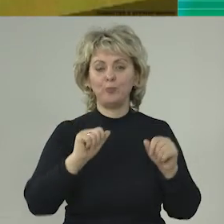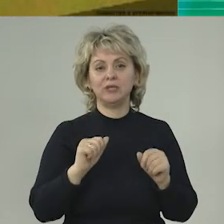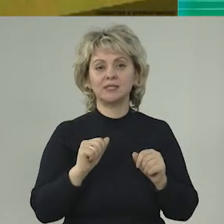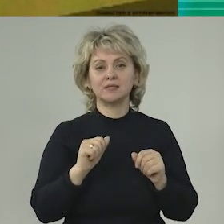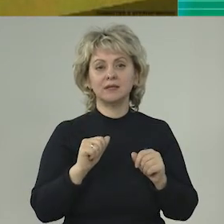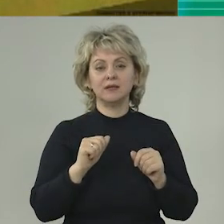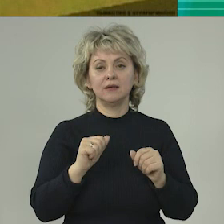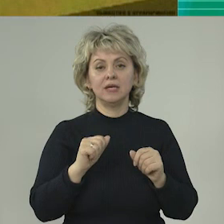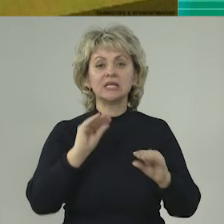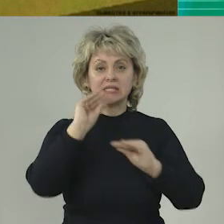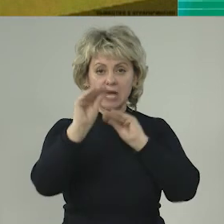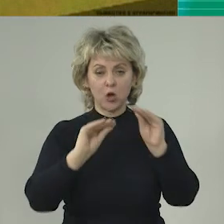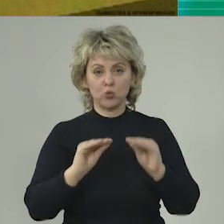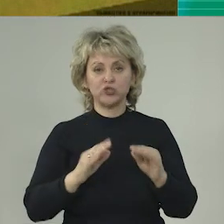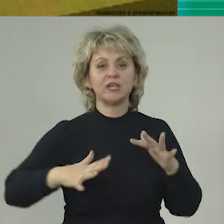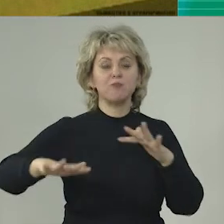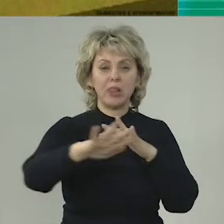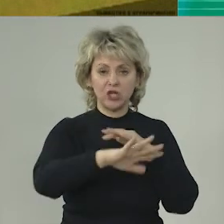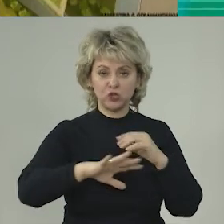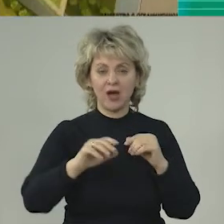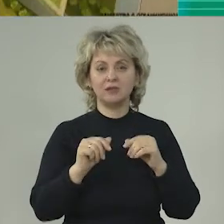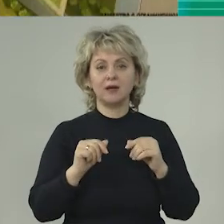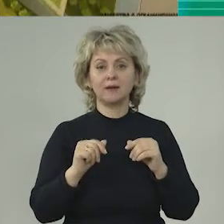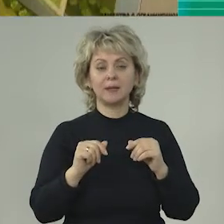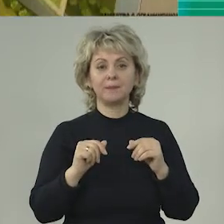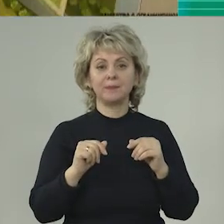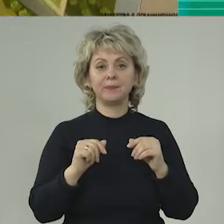сооружений, площадок.